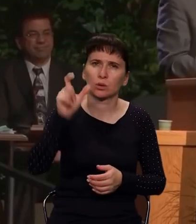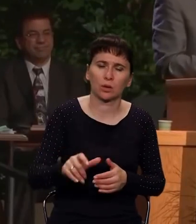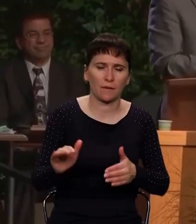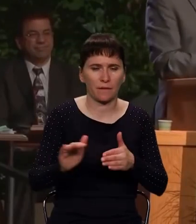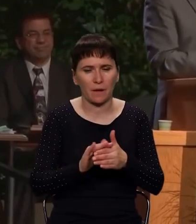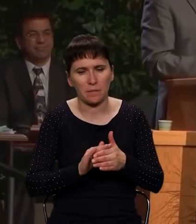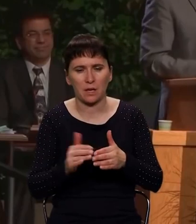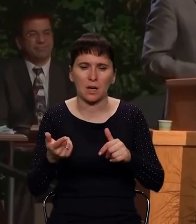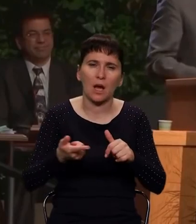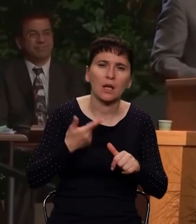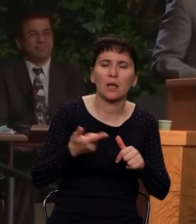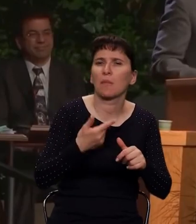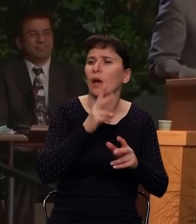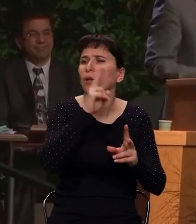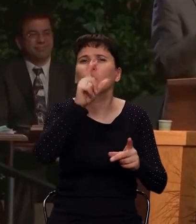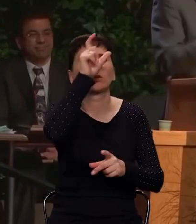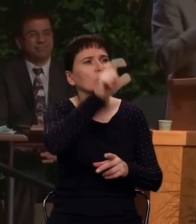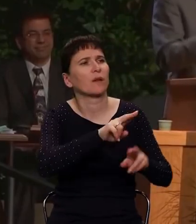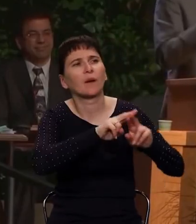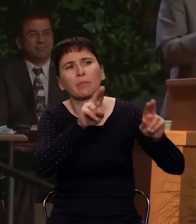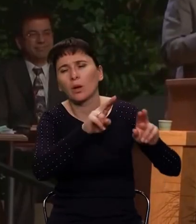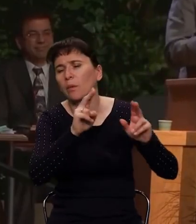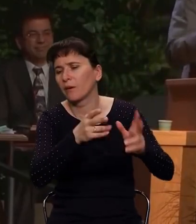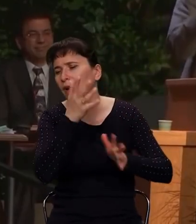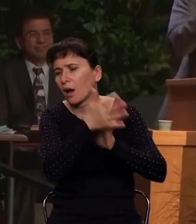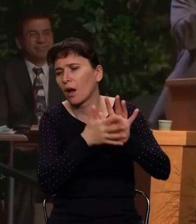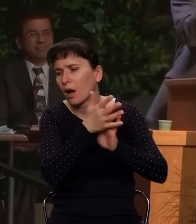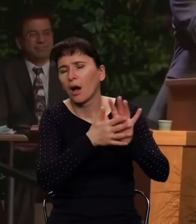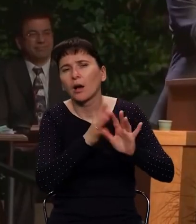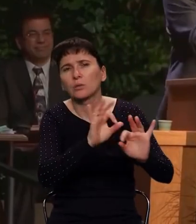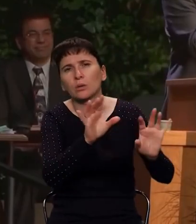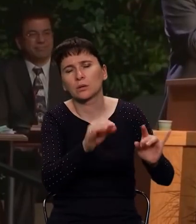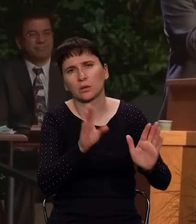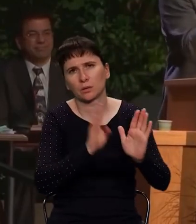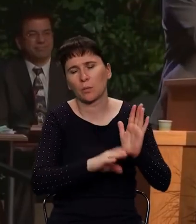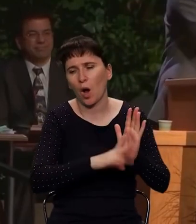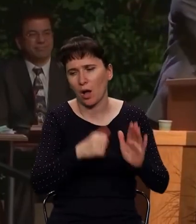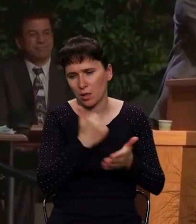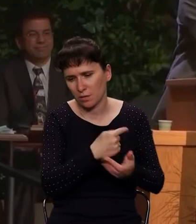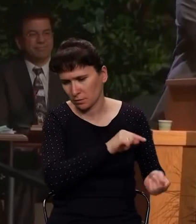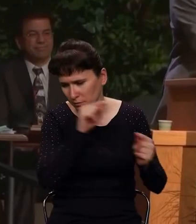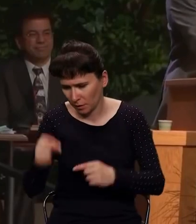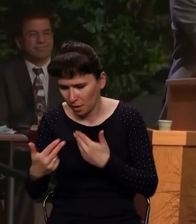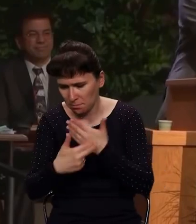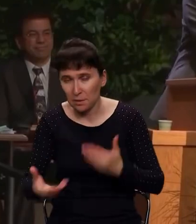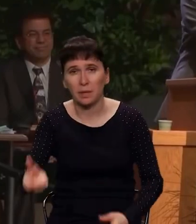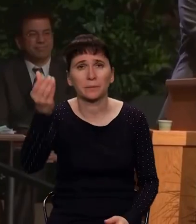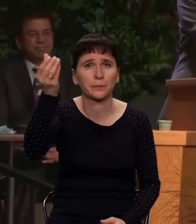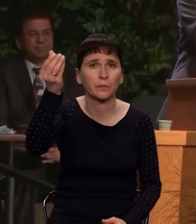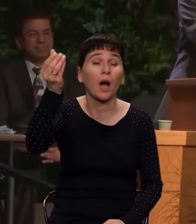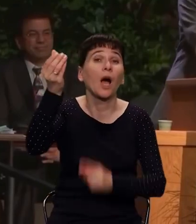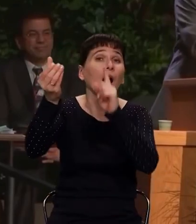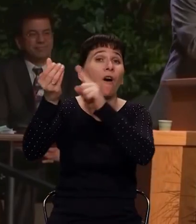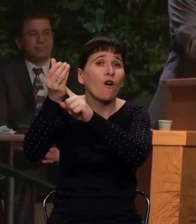приходите домой, берите эту Евангелию Божию, и все, что здесь слышали, начинайте сверять, образец здравоучения здесь,